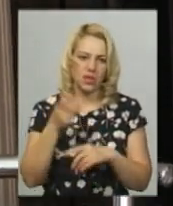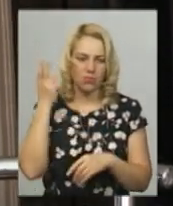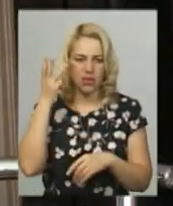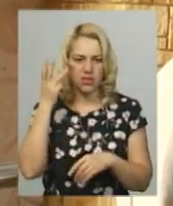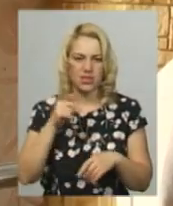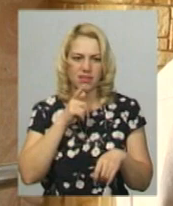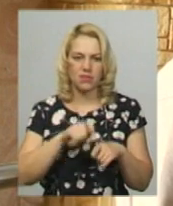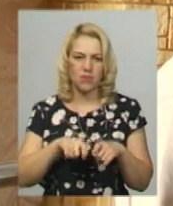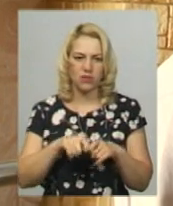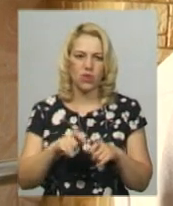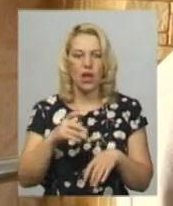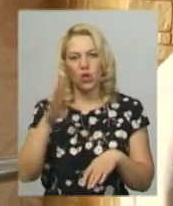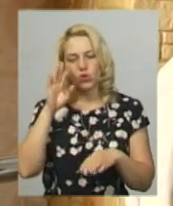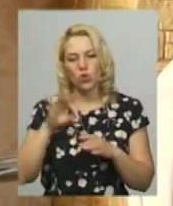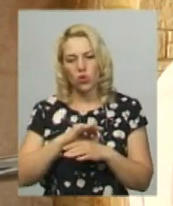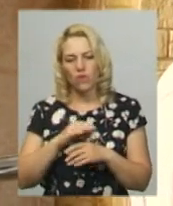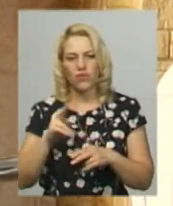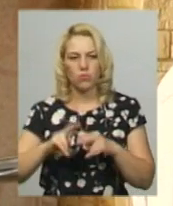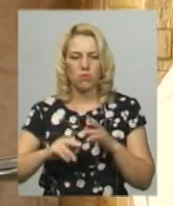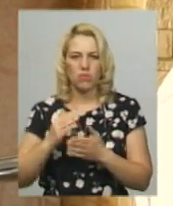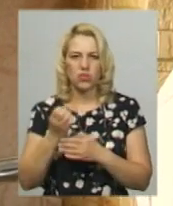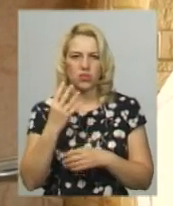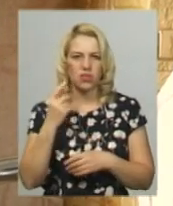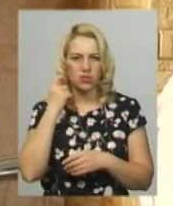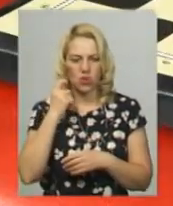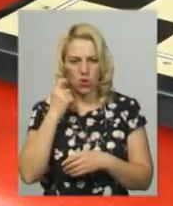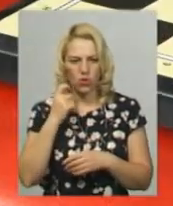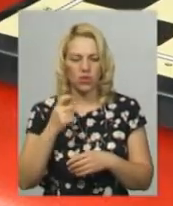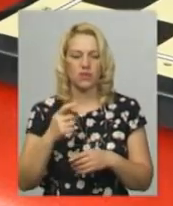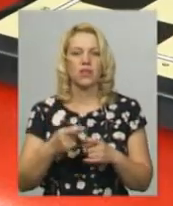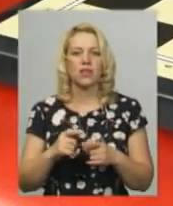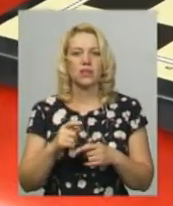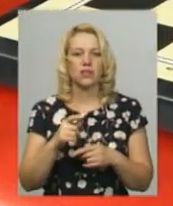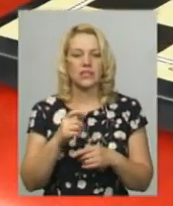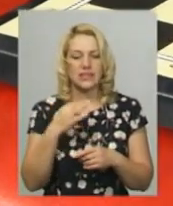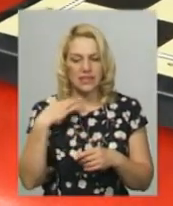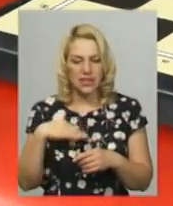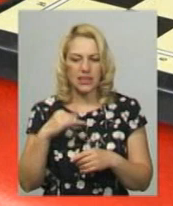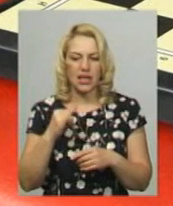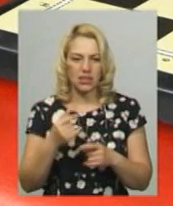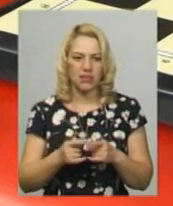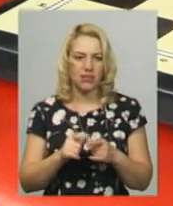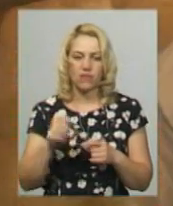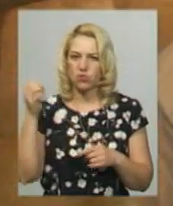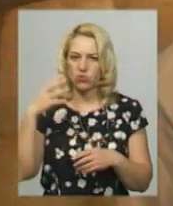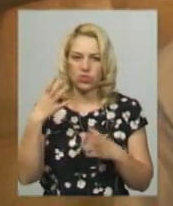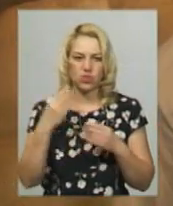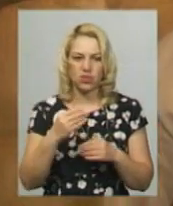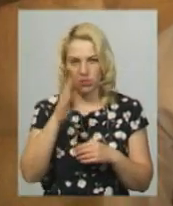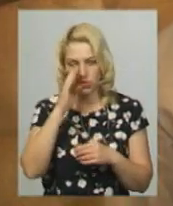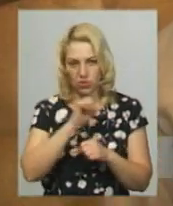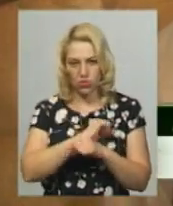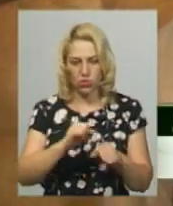канцелярії. Чоловік-будівельник, має 13-річного сина. Він з Денисом як брати, додає жінка. Хоча в сонячні дні разом не гуляють. Вона